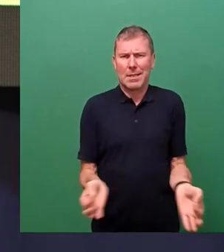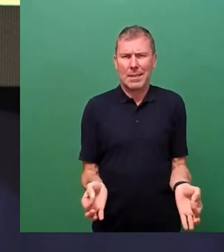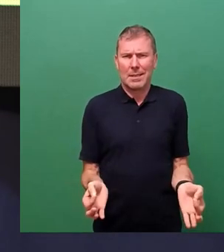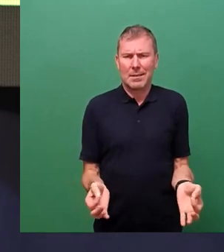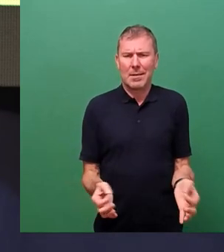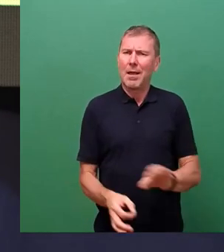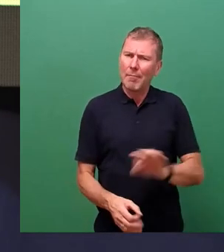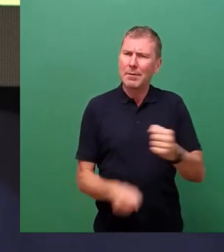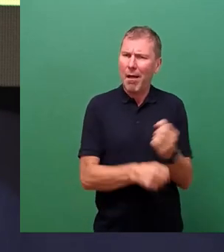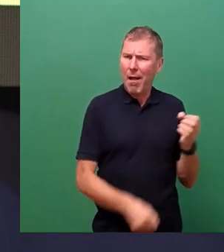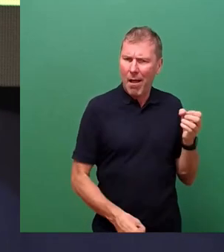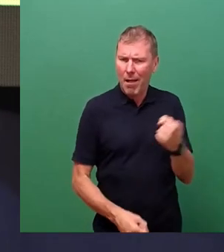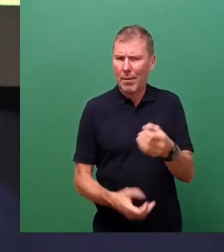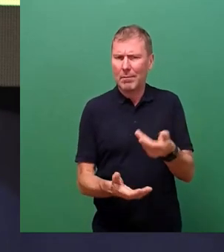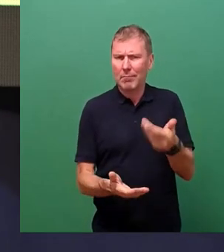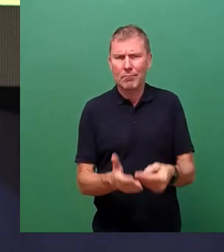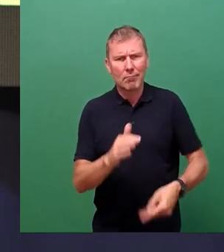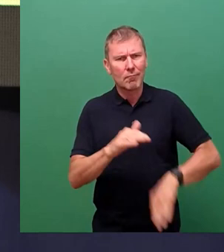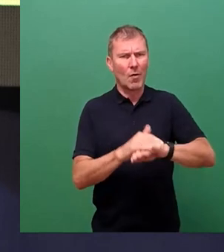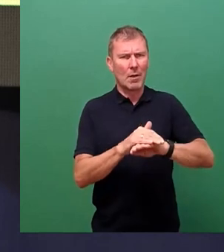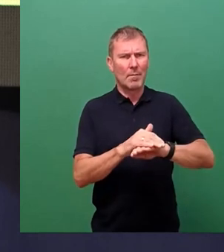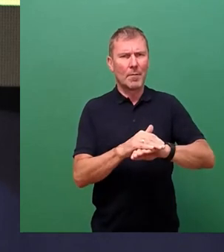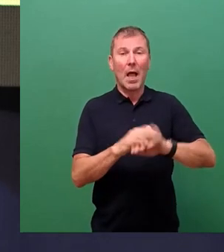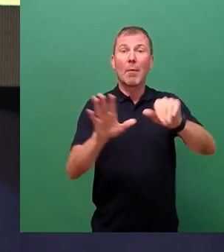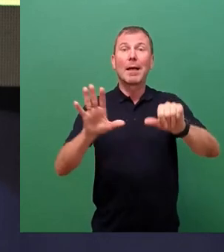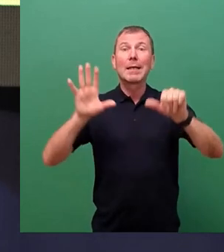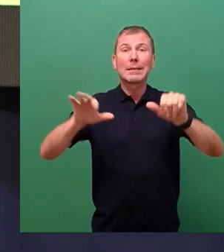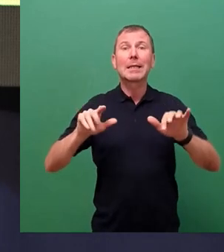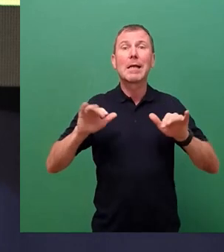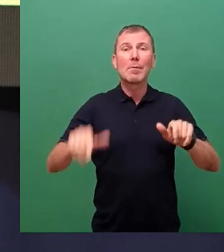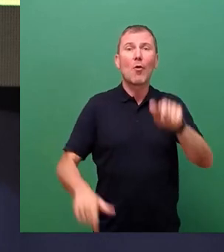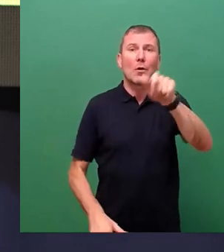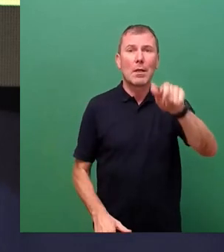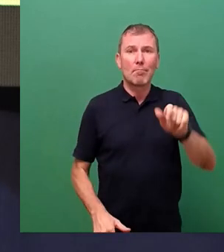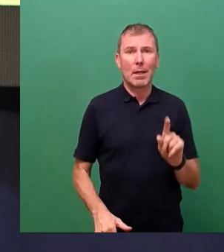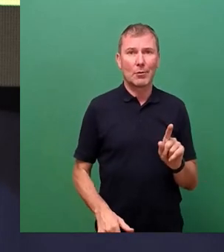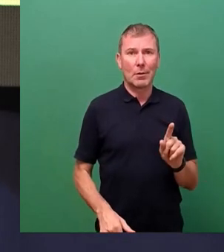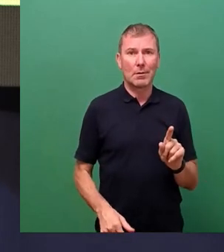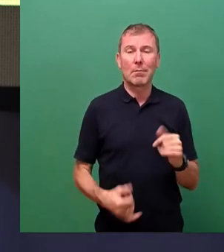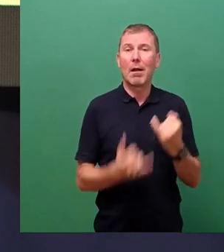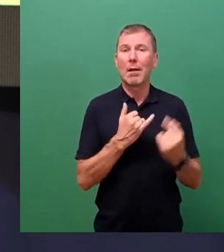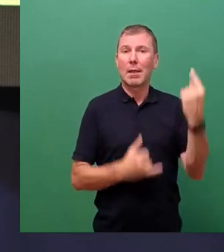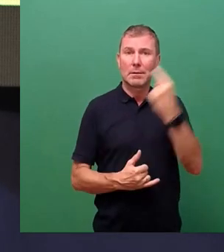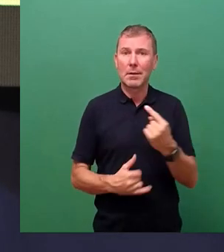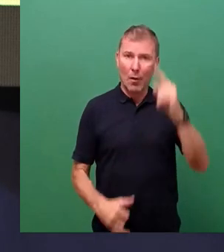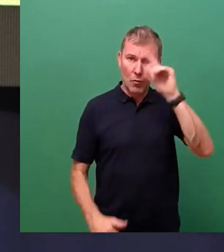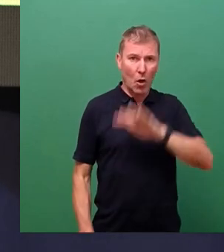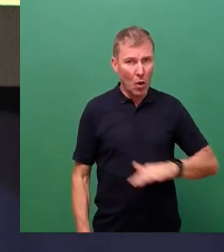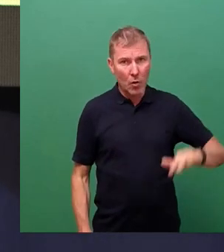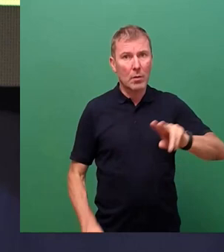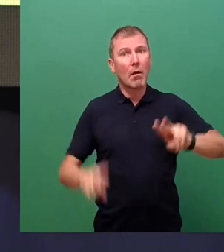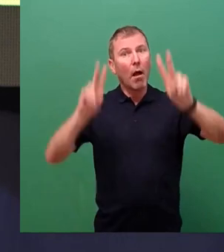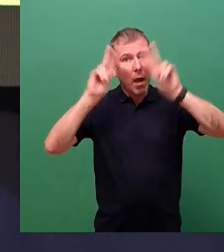Dabei haben 16 Millionen Menschen sich im letzten Jahr in Deutschland ehrenamtlich